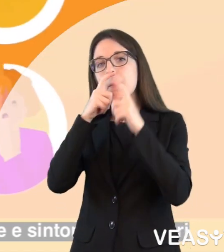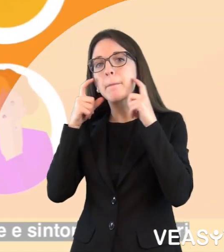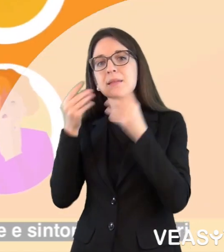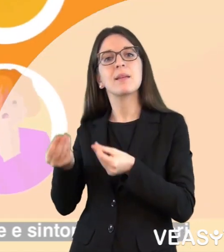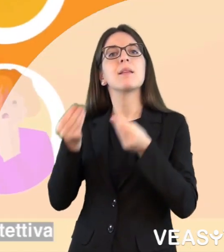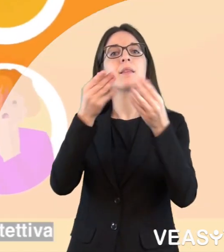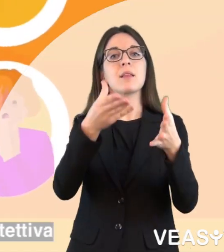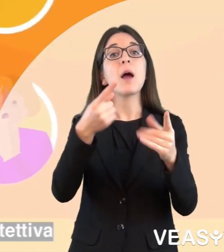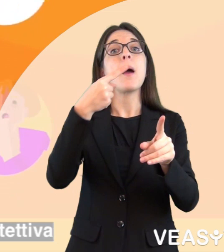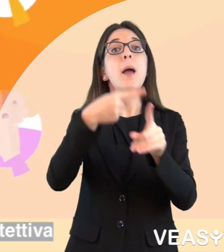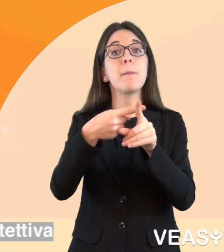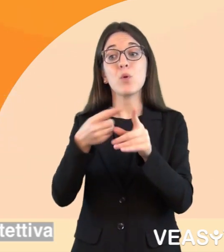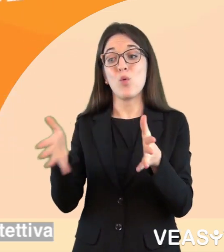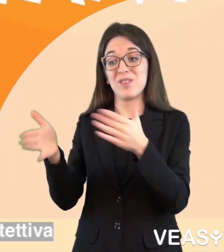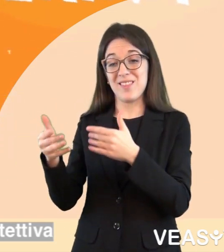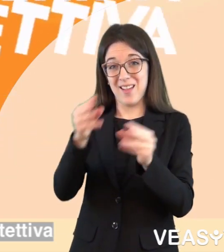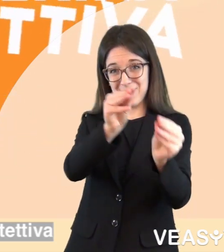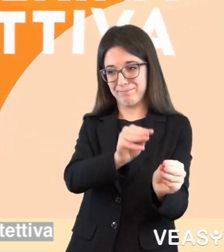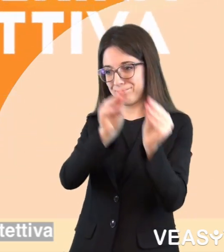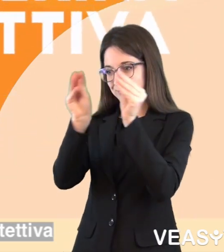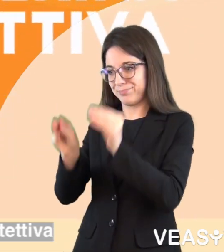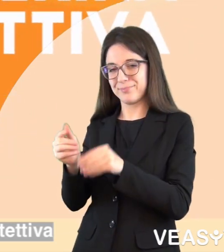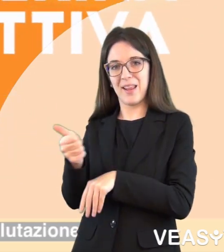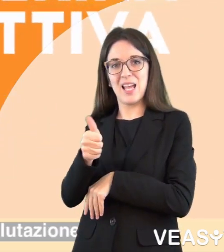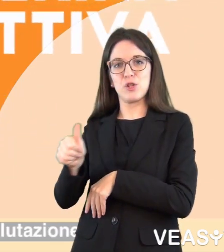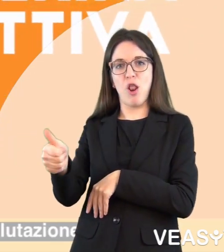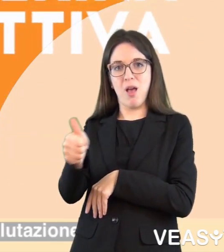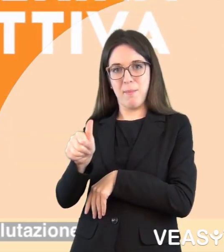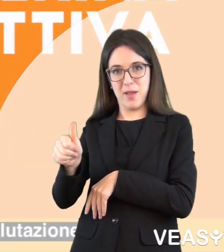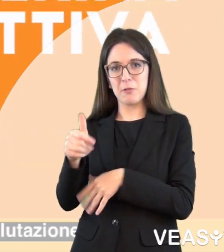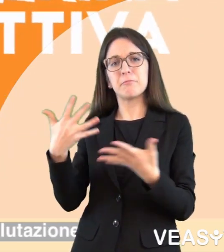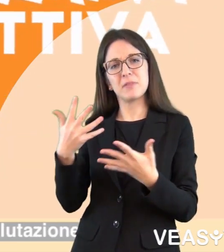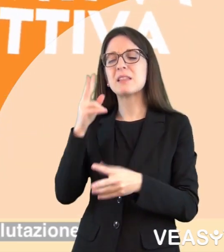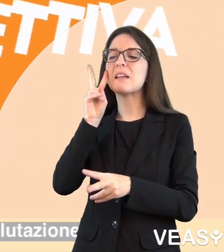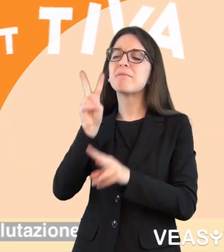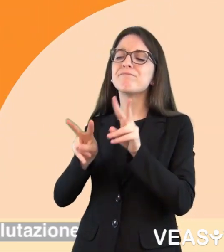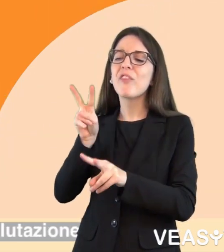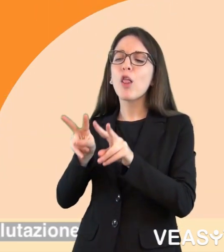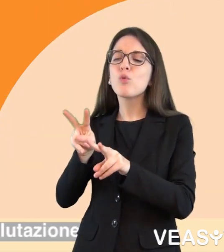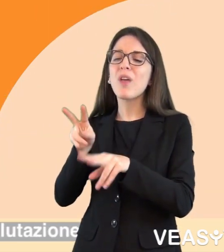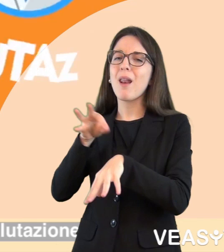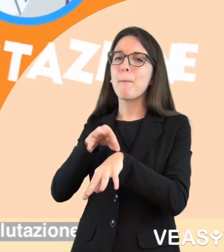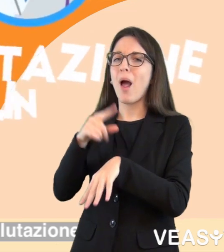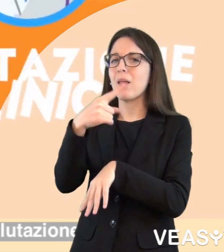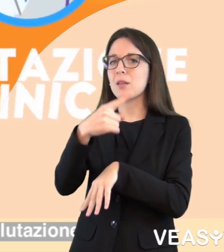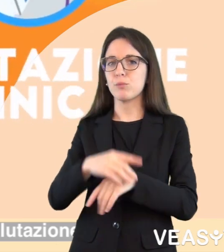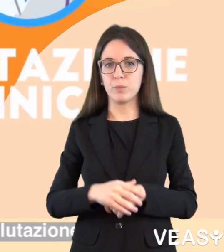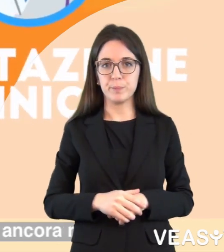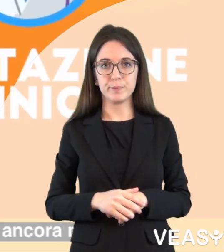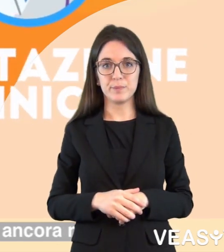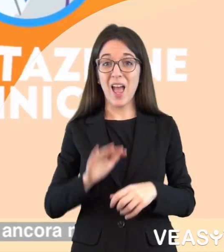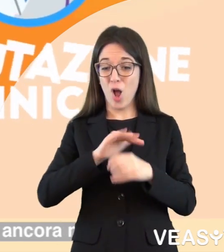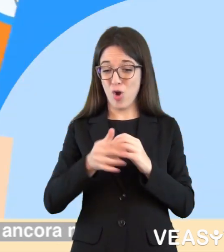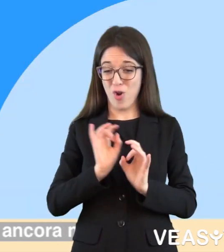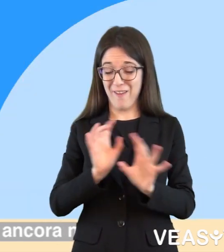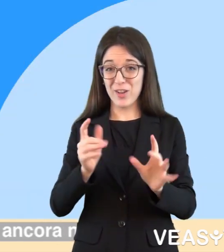e sintomi respiratori viene fatta indossare una mascherina protettiva e viene subito isolato in uno spazio ad hoc per la valutazione clinica.